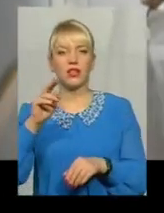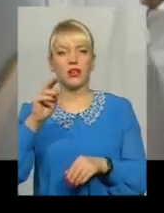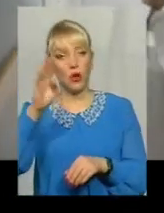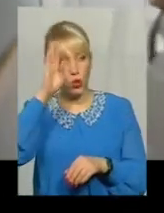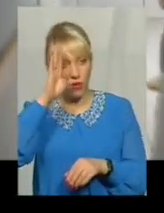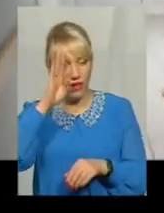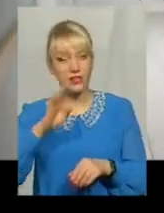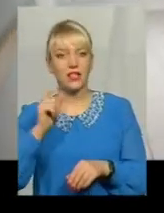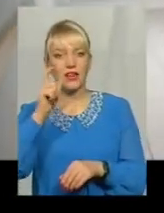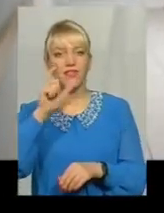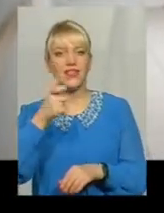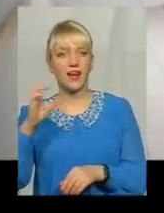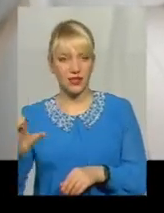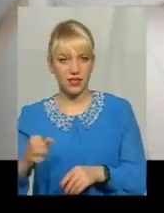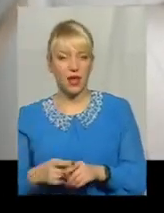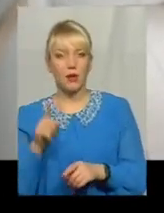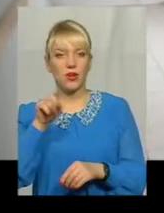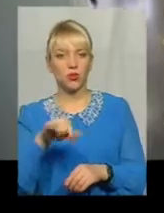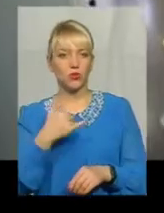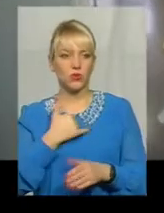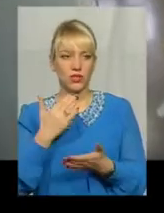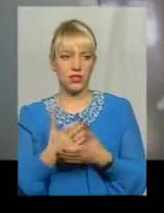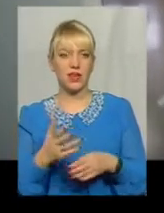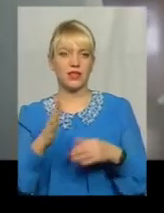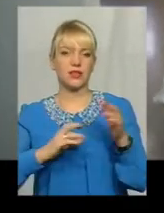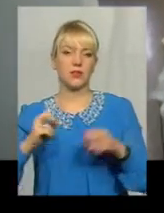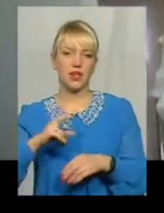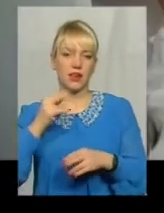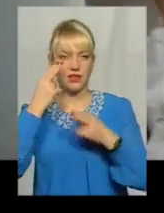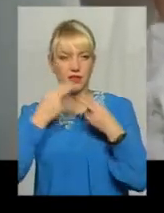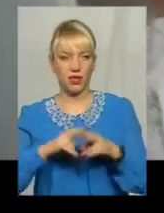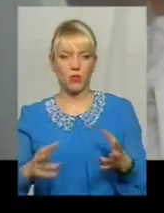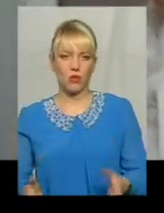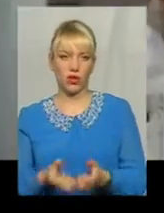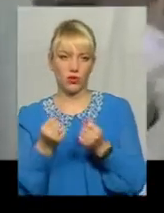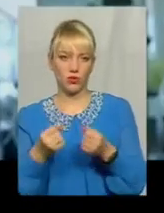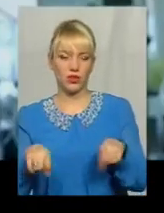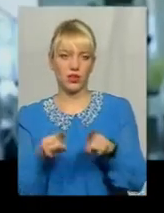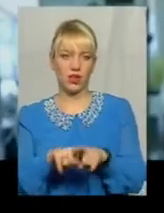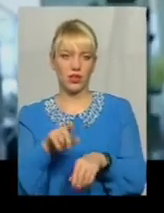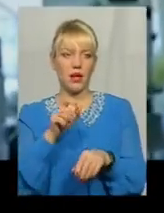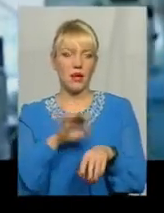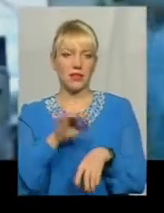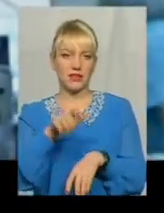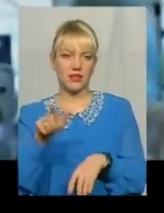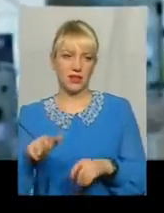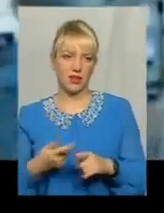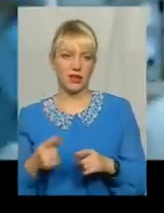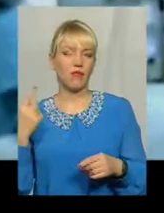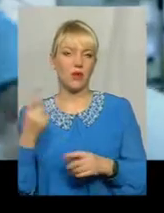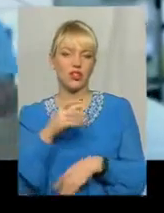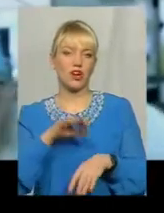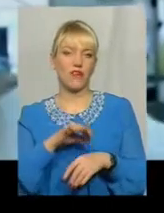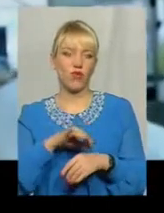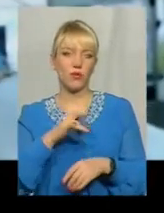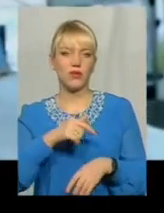І це при тому, що у нас є і спеціалісти, і технології порятунку таких пацієнтів З першу хворому